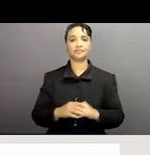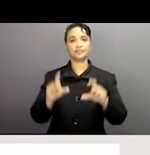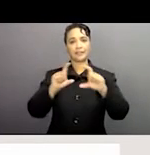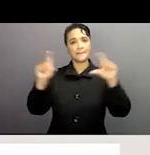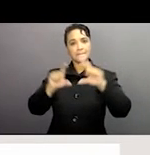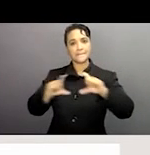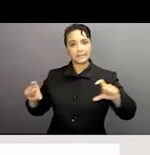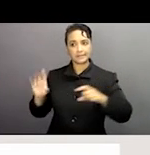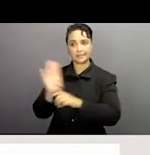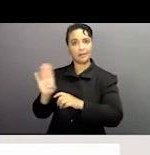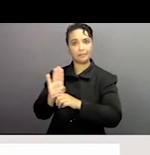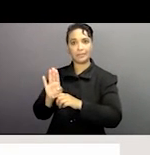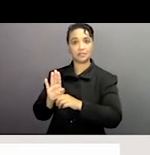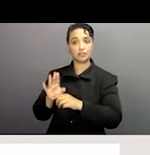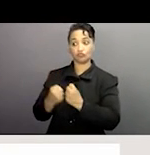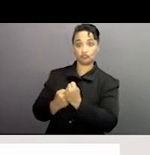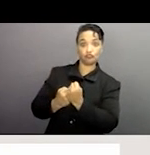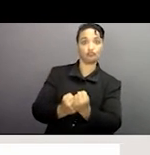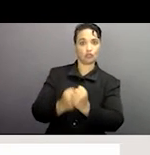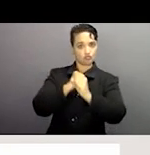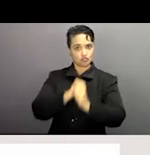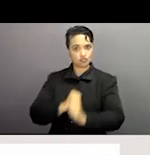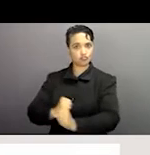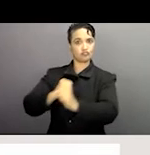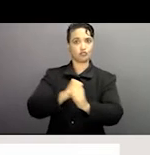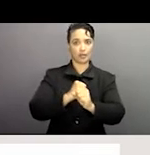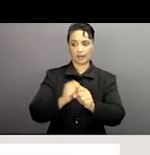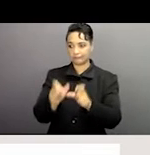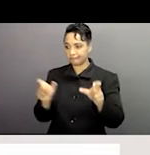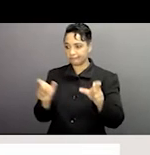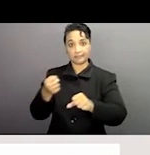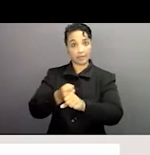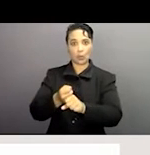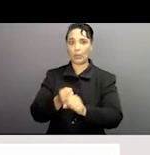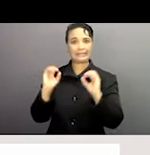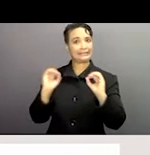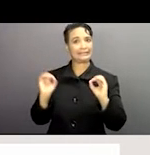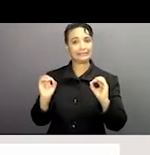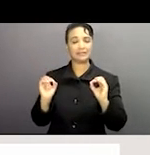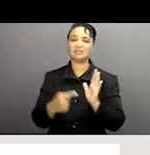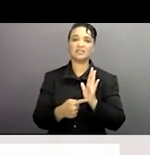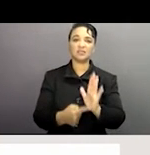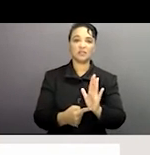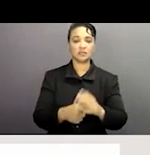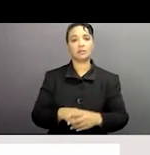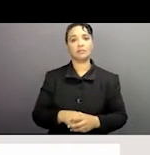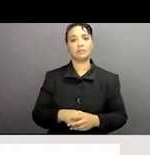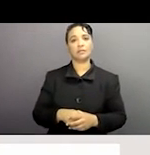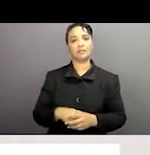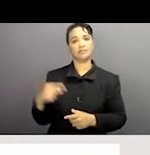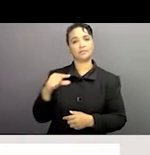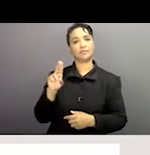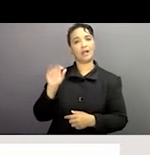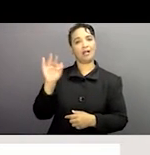'accès aux tests et aux traitements pour le COVID-19 le manque d'accès aussi par exemple aux